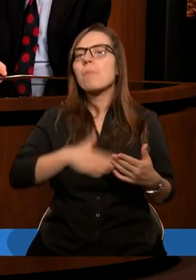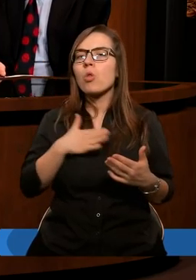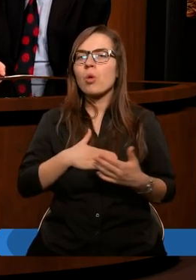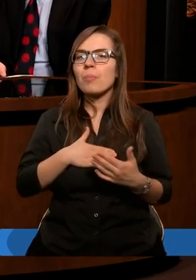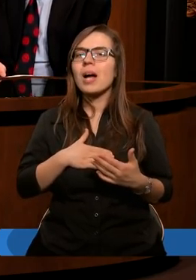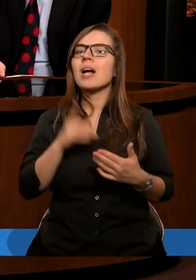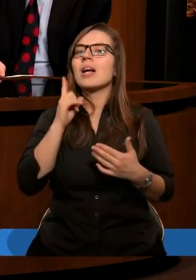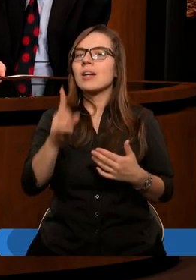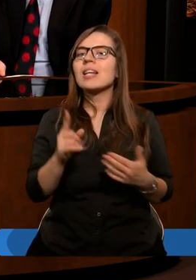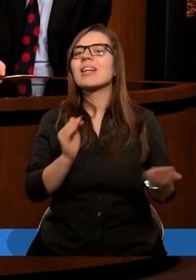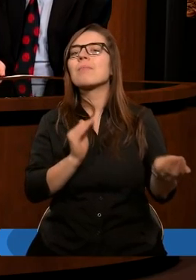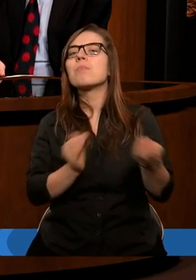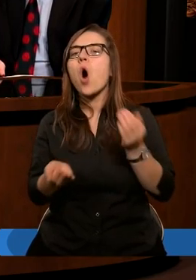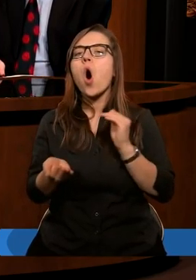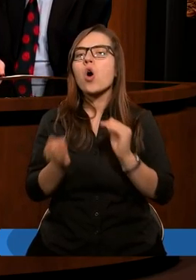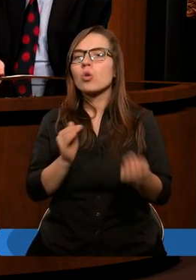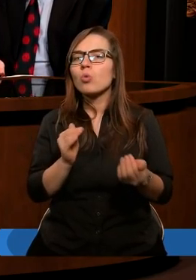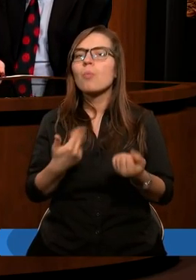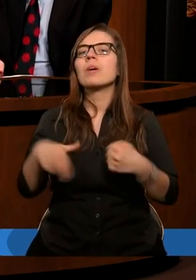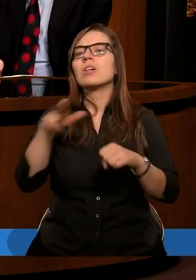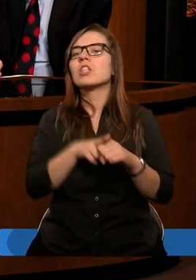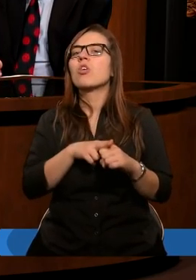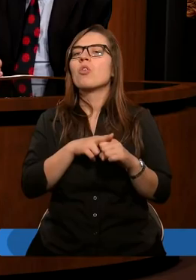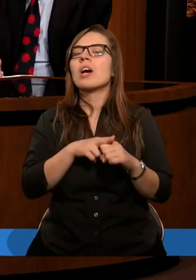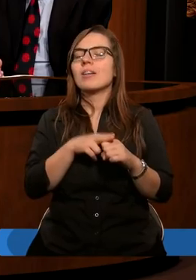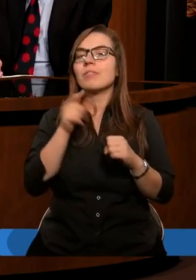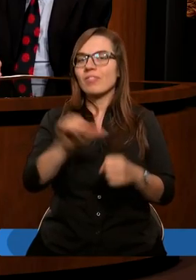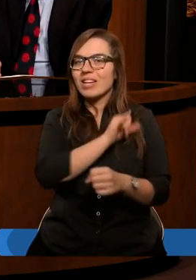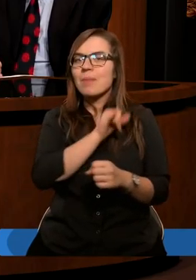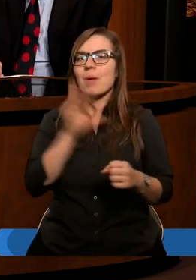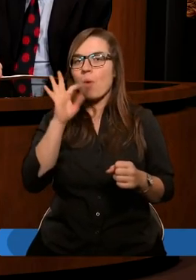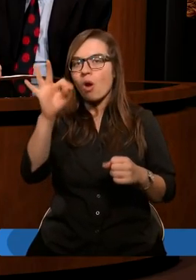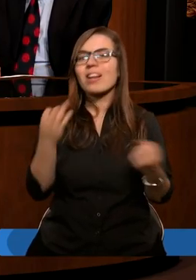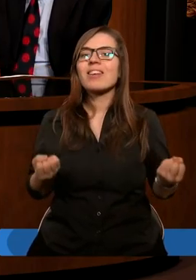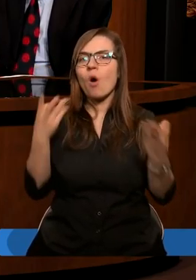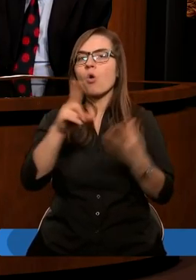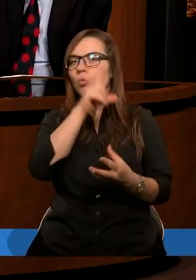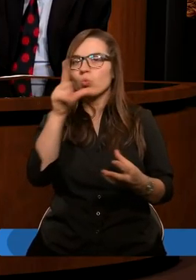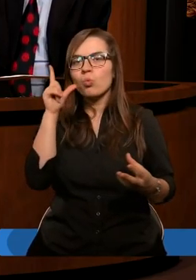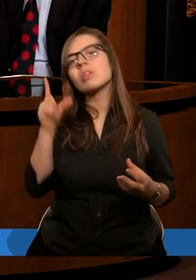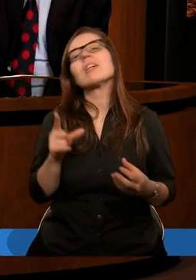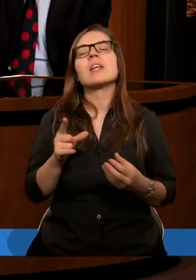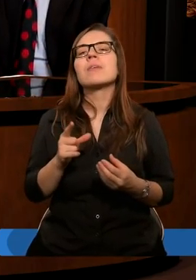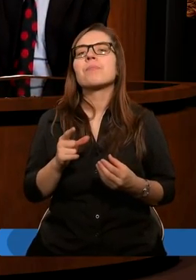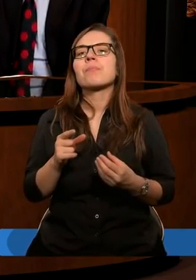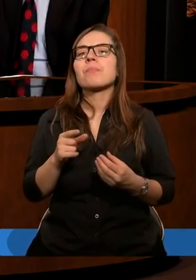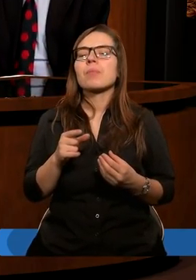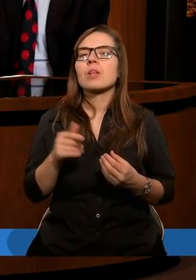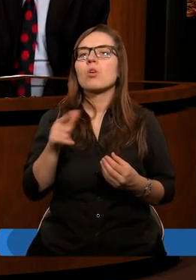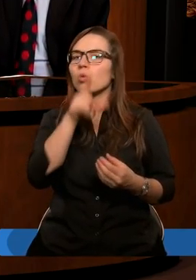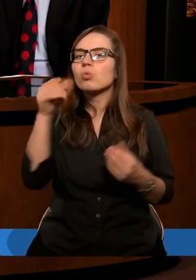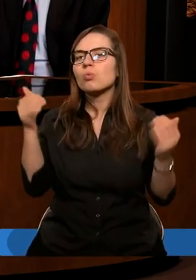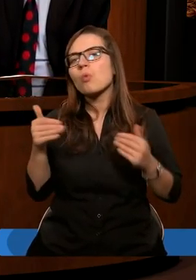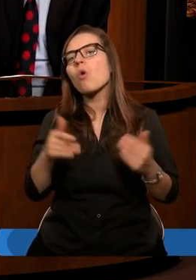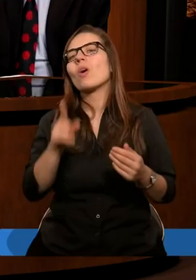w sposób, który inne Boże stworzenia, Bożych ludzi, ludzi